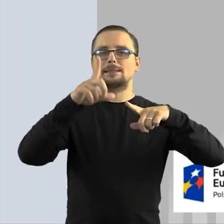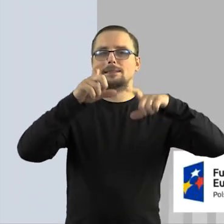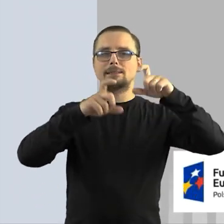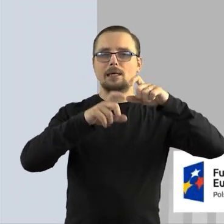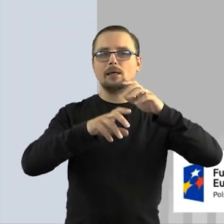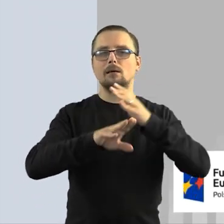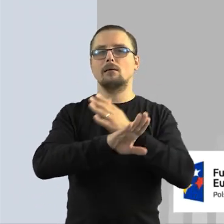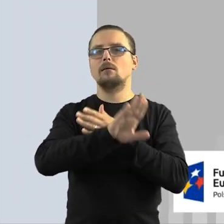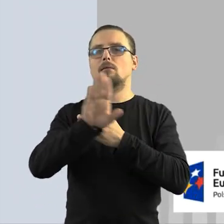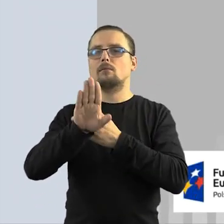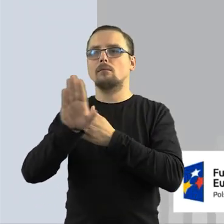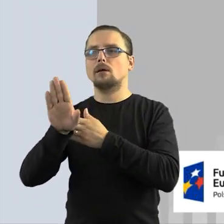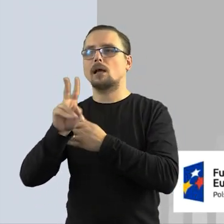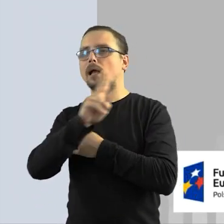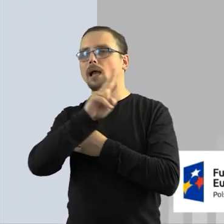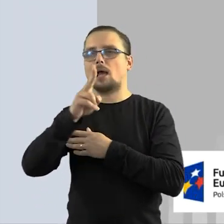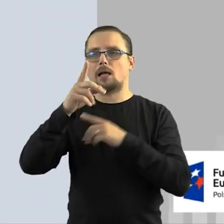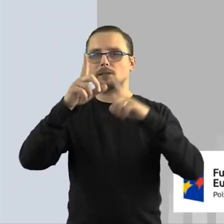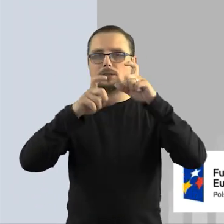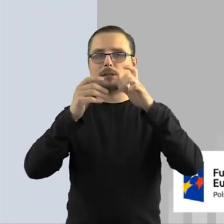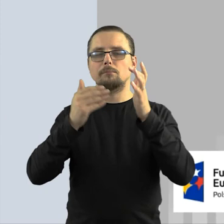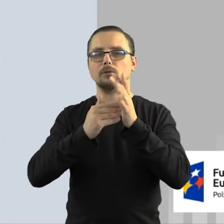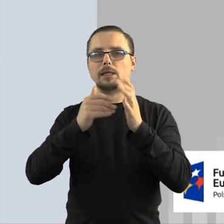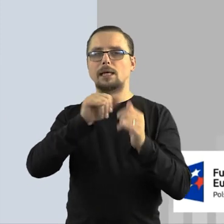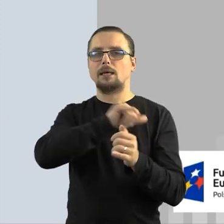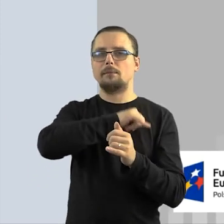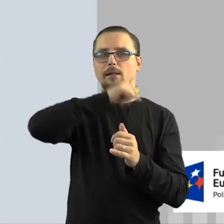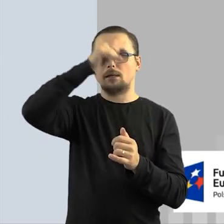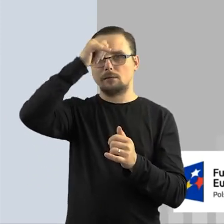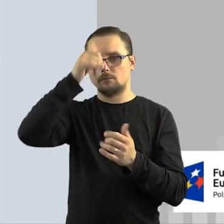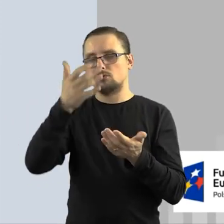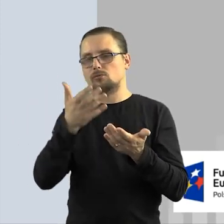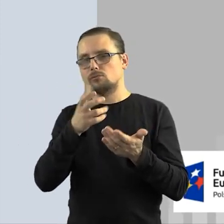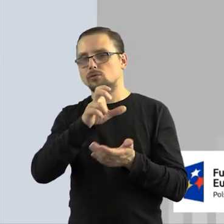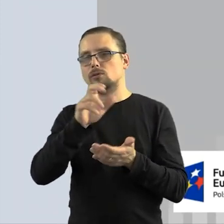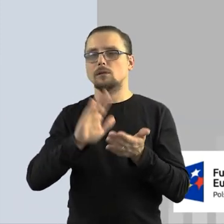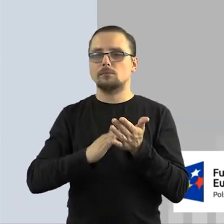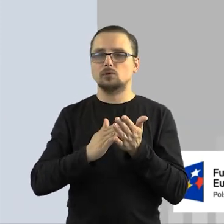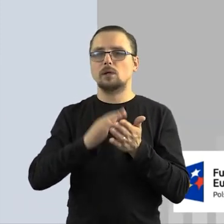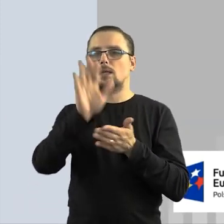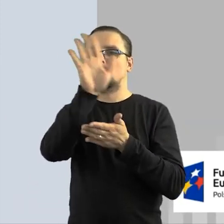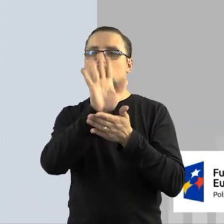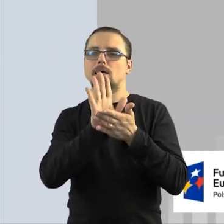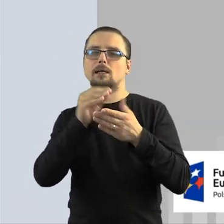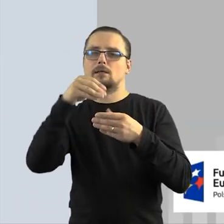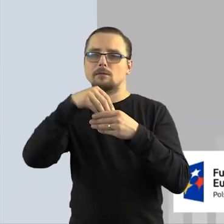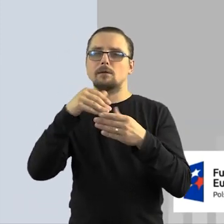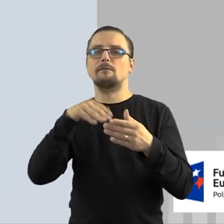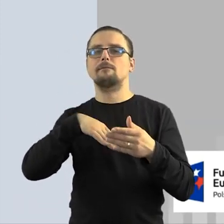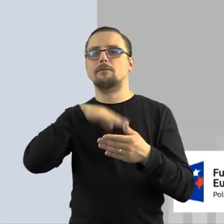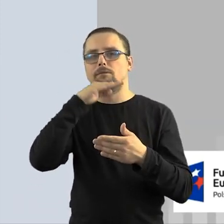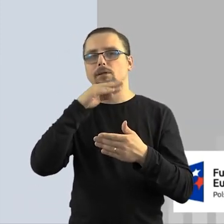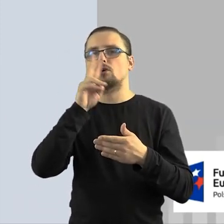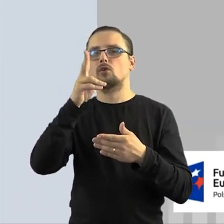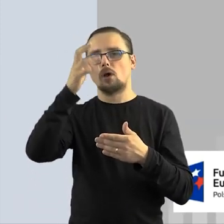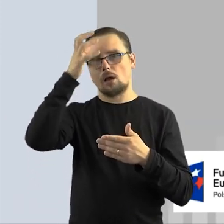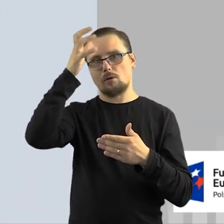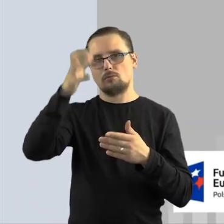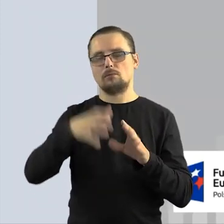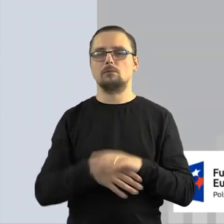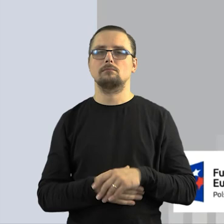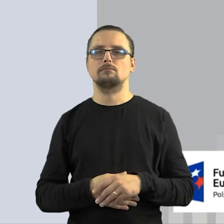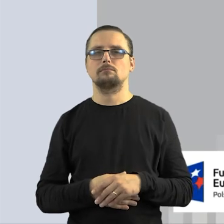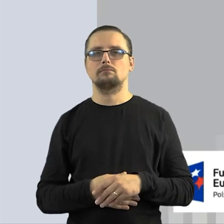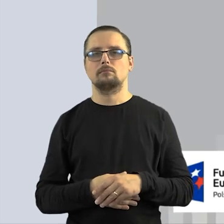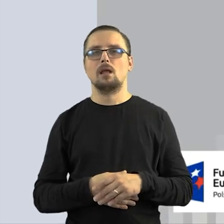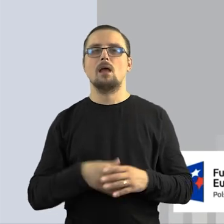Czy publikując wirtualną galerię zdjęć przesłanych od czytelnika każde zdjęcie musi być podpisane imieniem i nazwiskiem autora, czy wystarczy, jak jest napisane w